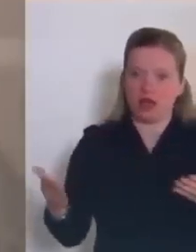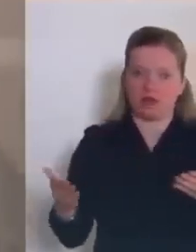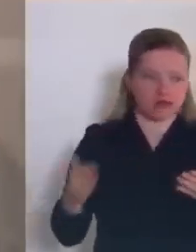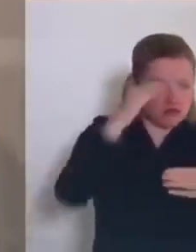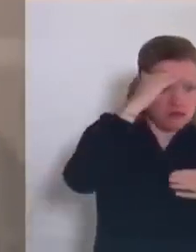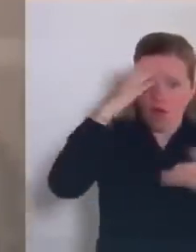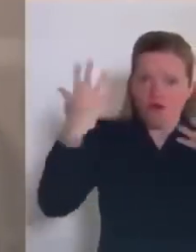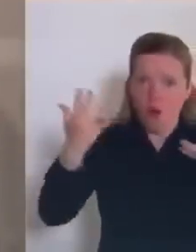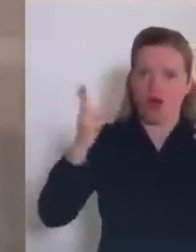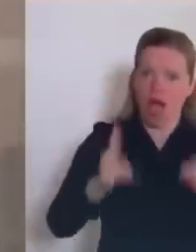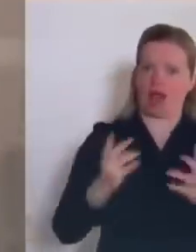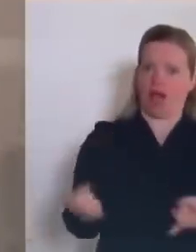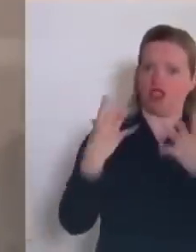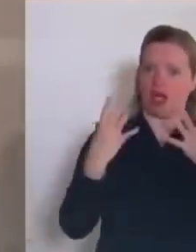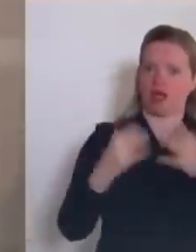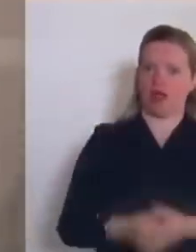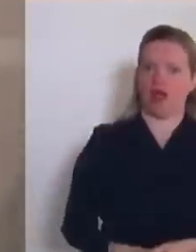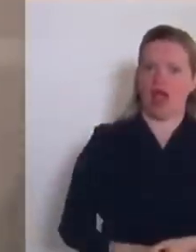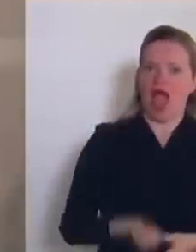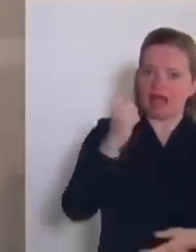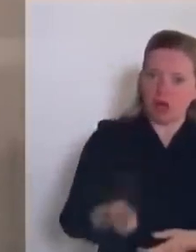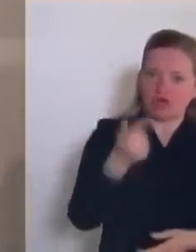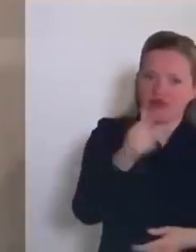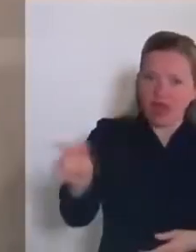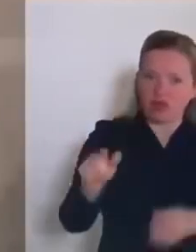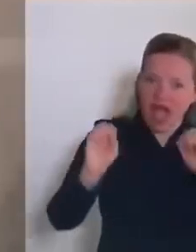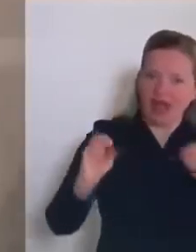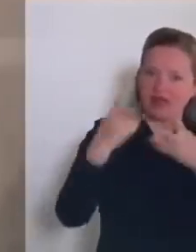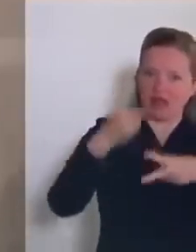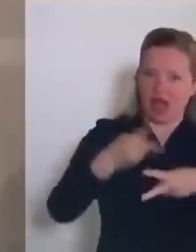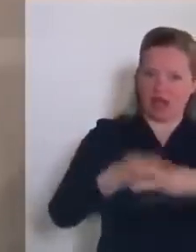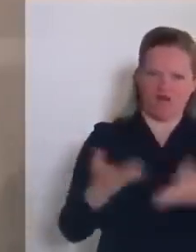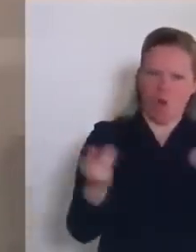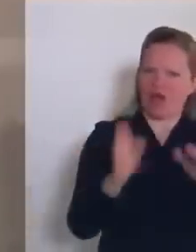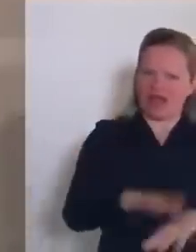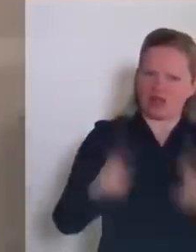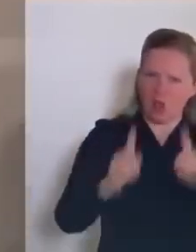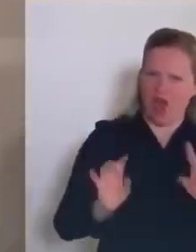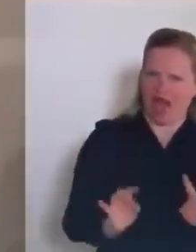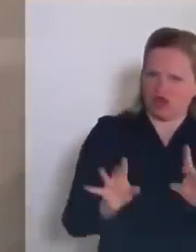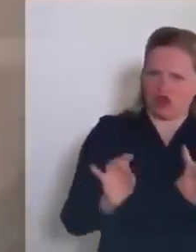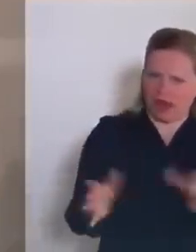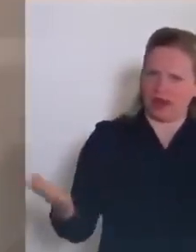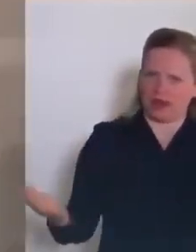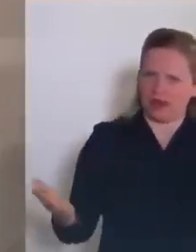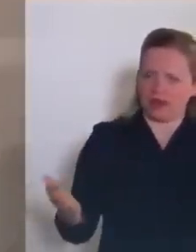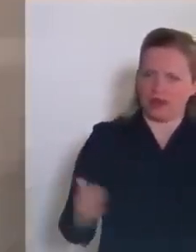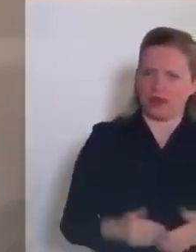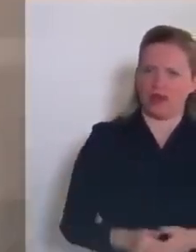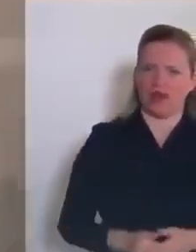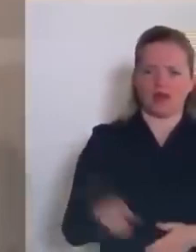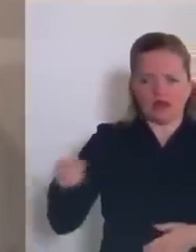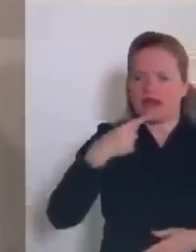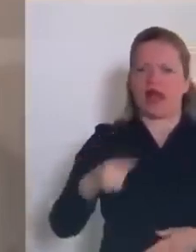.100 malati attivi in questo paese. Come e dove possono i bambini trasmetterselo? E invece ora dovreste dire